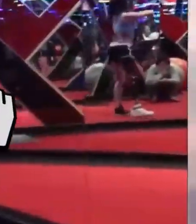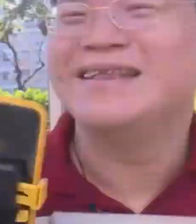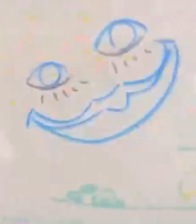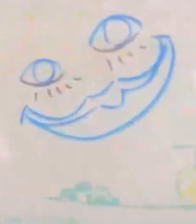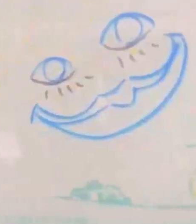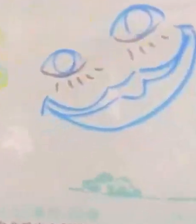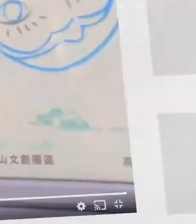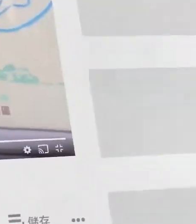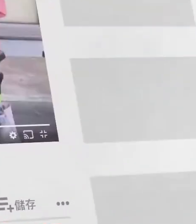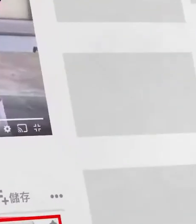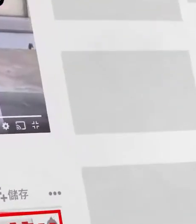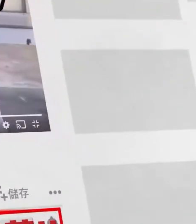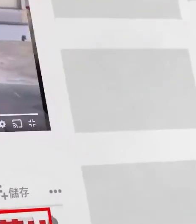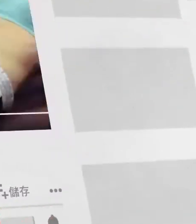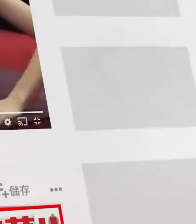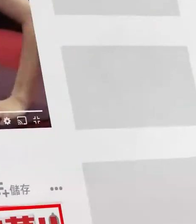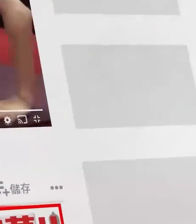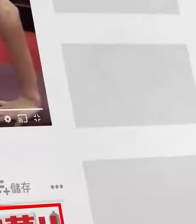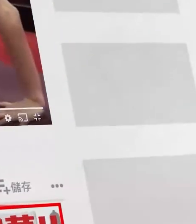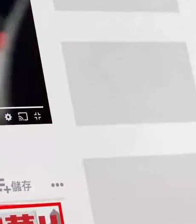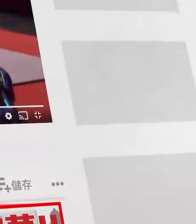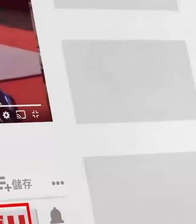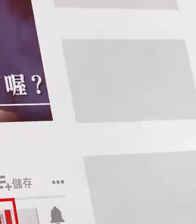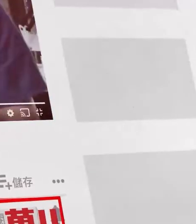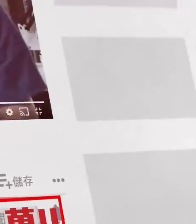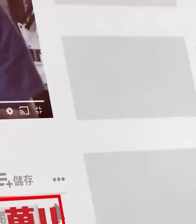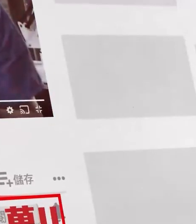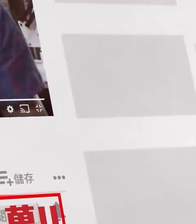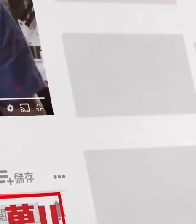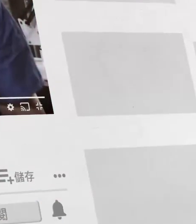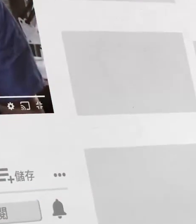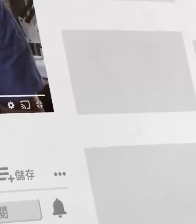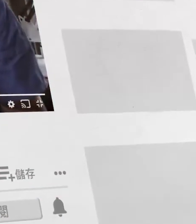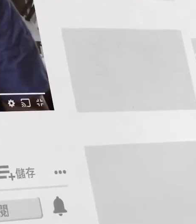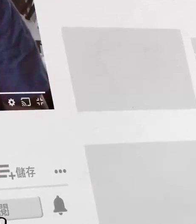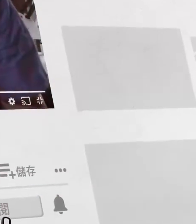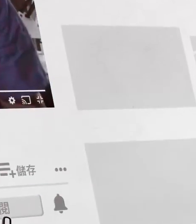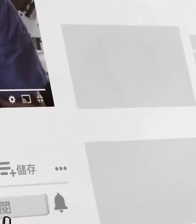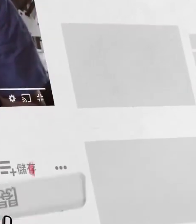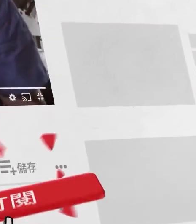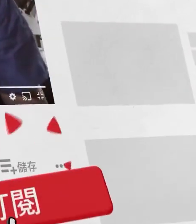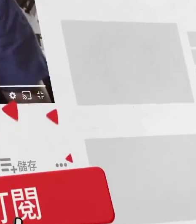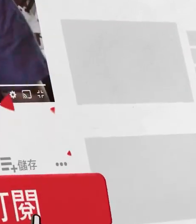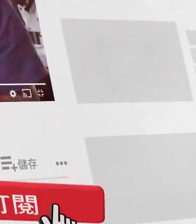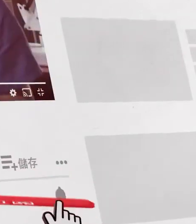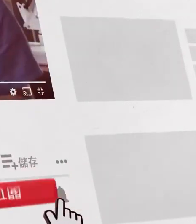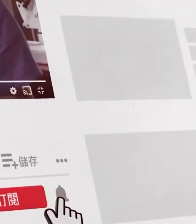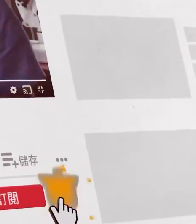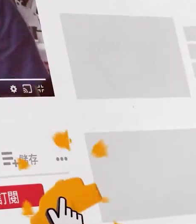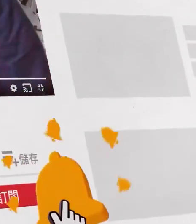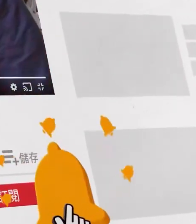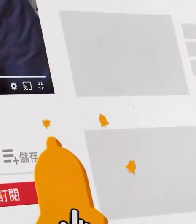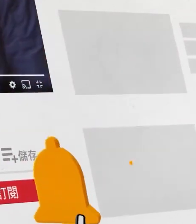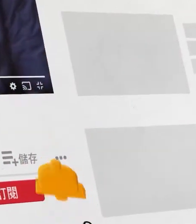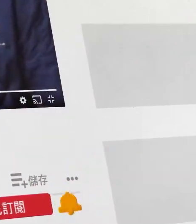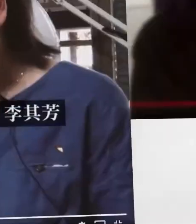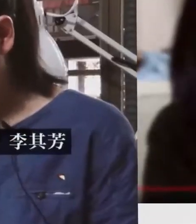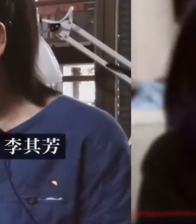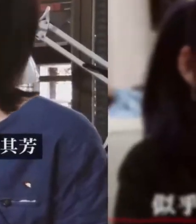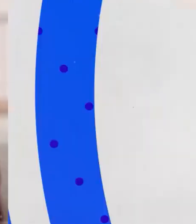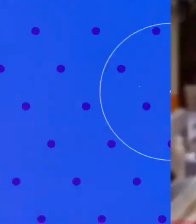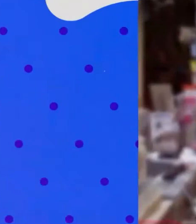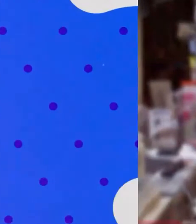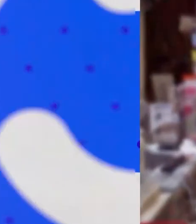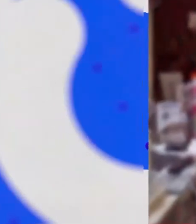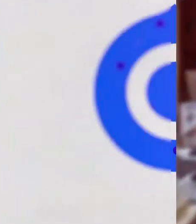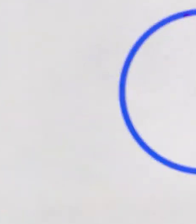台灣最溫暖 正能量的人生故事都在這裡訂閱三立新聞網 YouTube 頻道並且按讚開